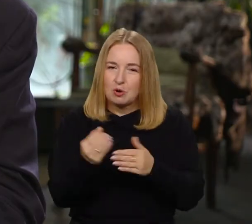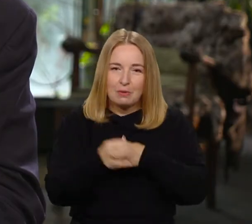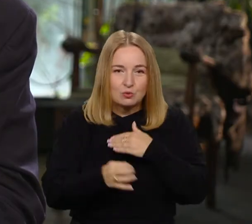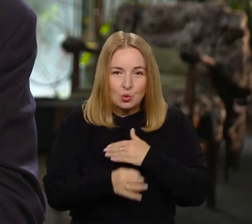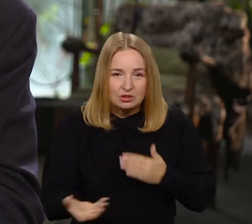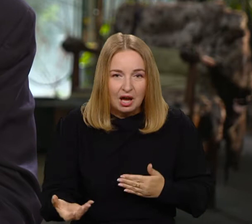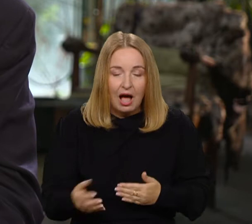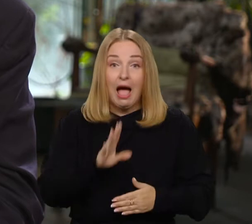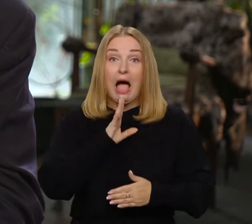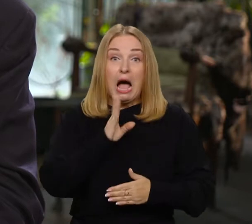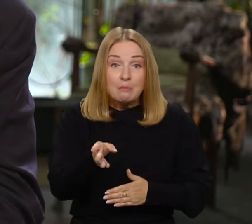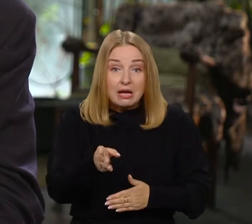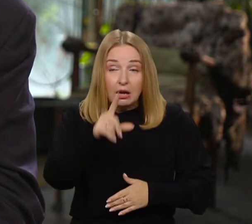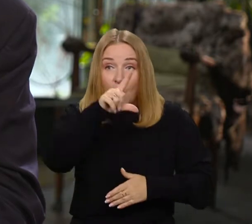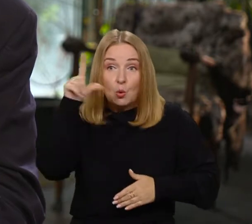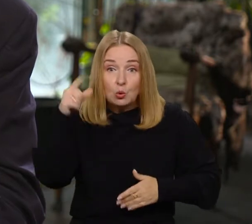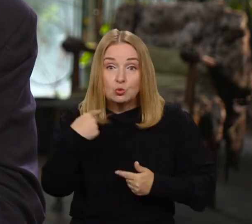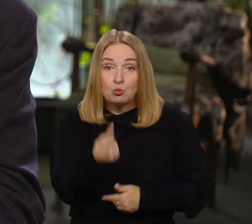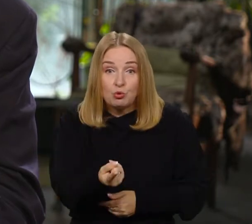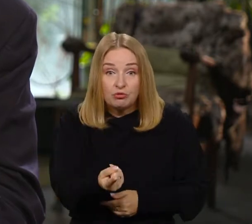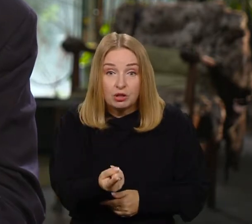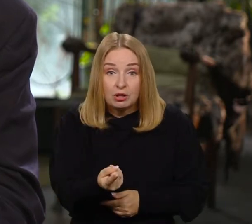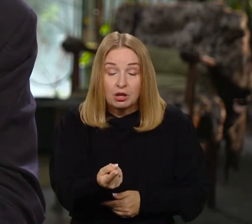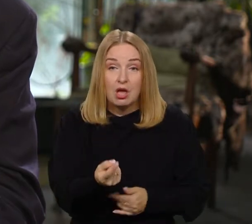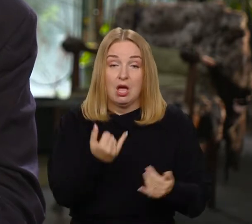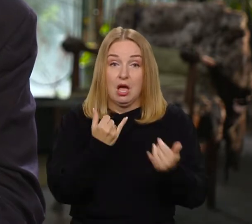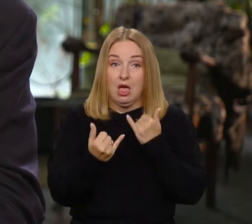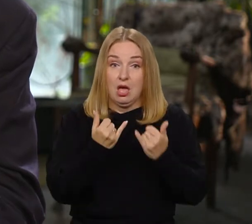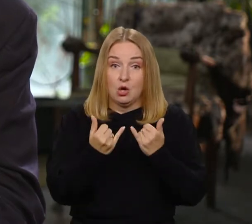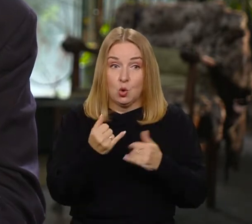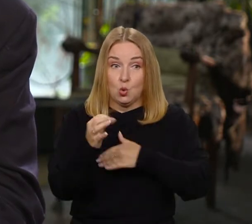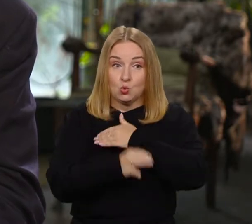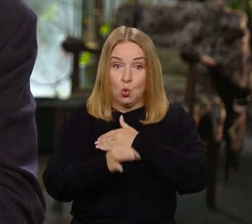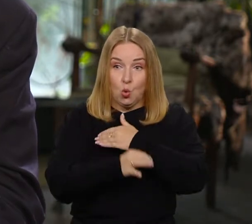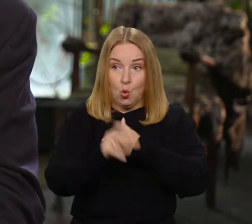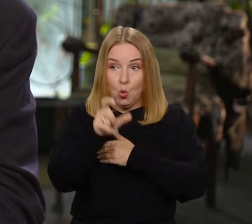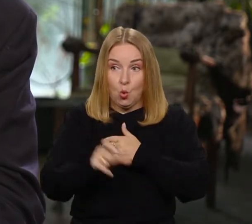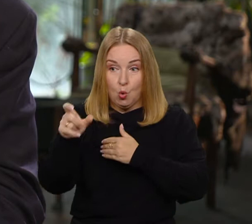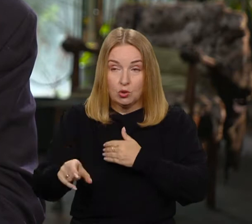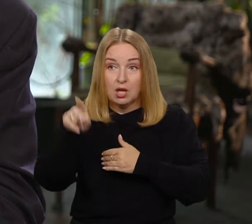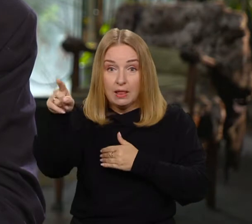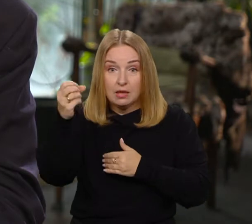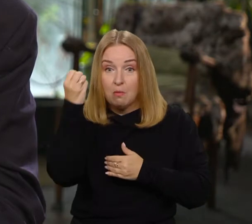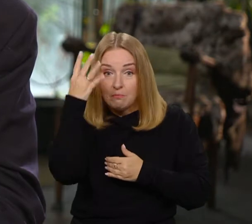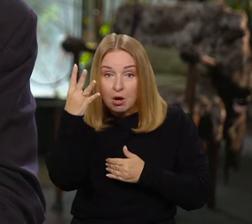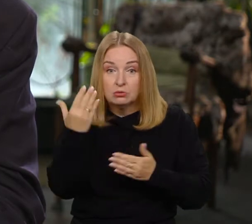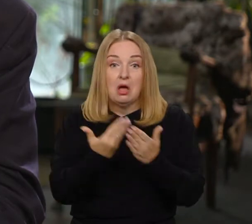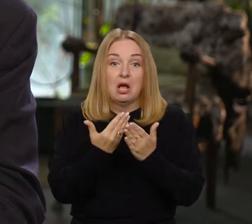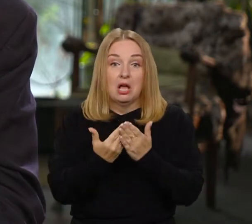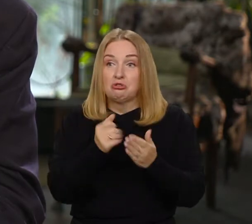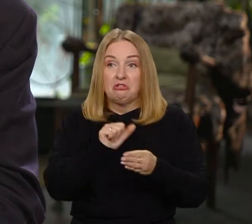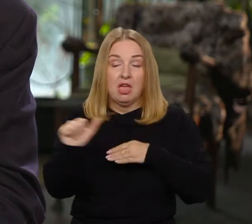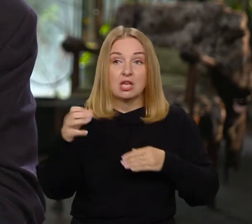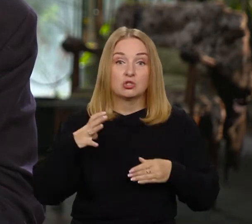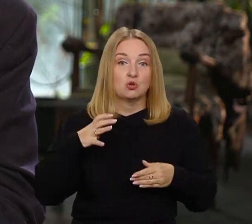paskudne powiedzonko, które wielokrotnie słyszałem, kiedy to studenci mówią do wykładowcy, jak taki pan mądry, to dlaczego pan nie jest bogaty? No